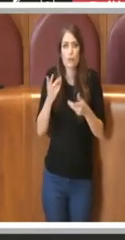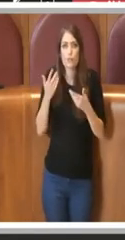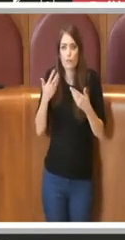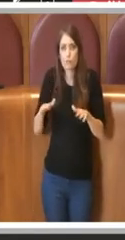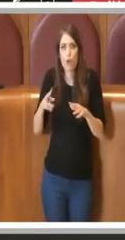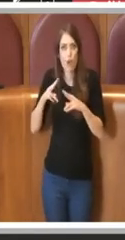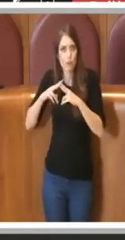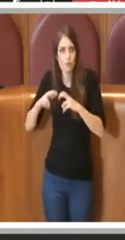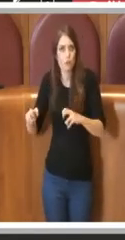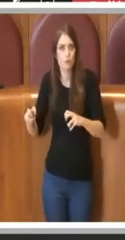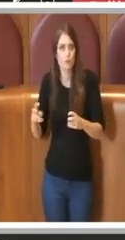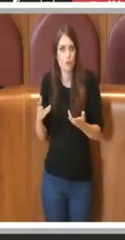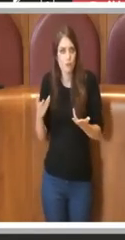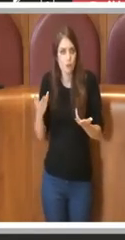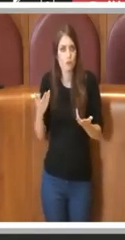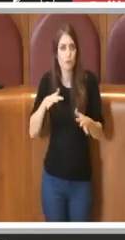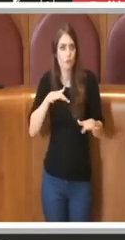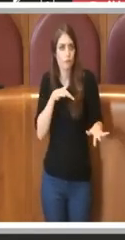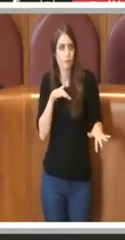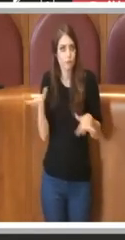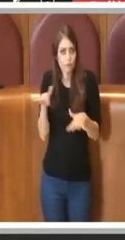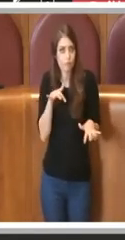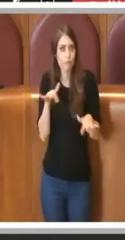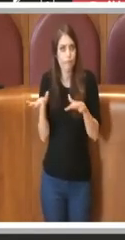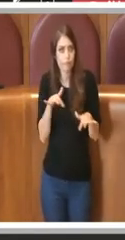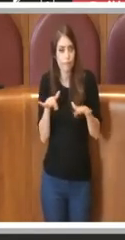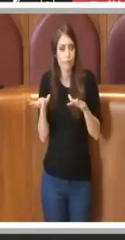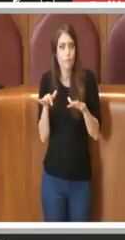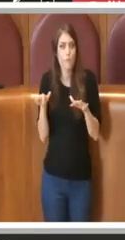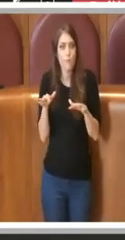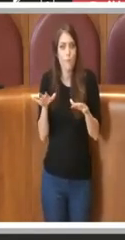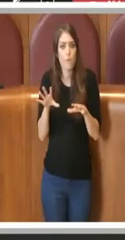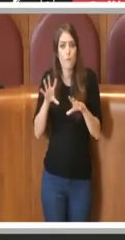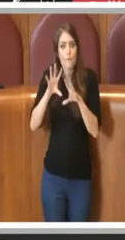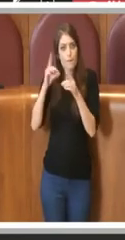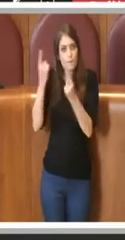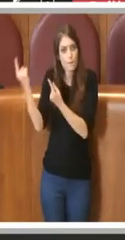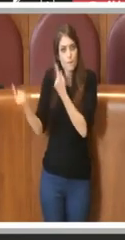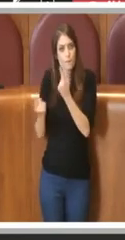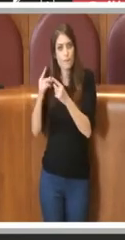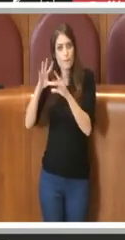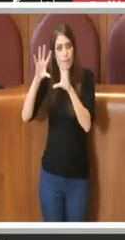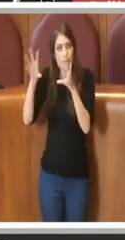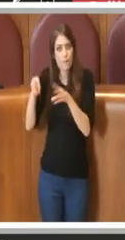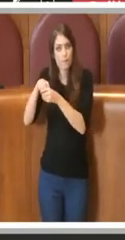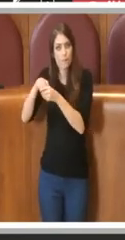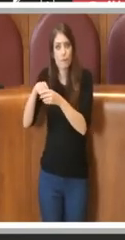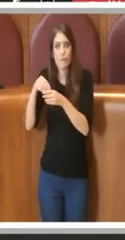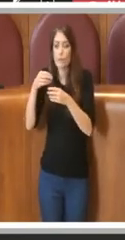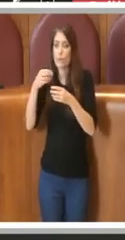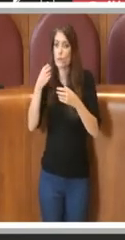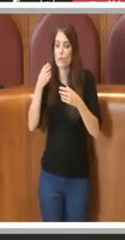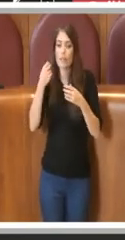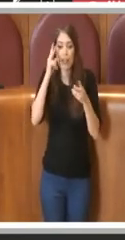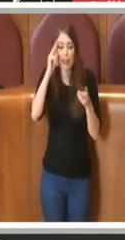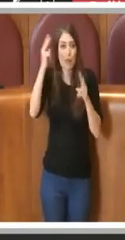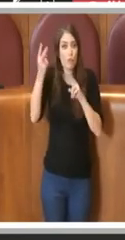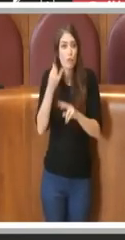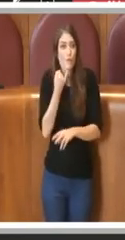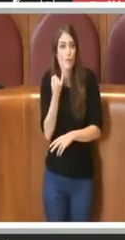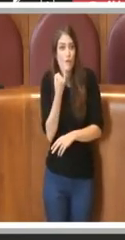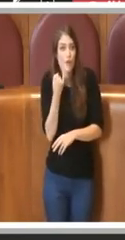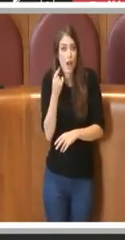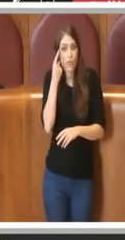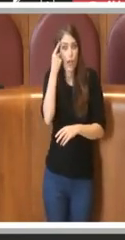chiaramente muovendosi, ripeto, in un articolato non di facile interpretazione. E se lo andate a